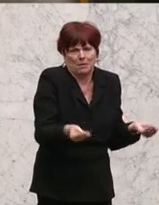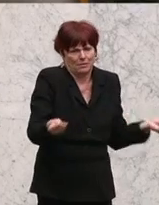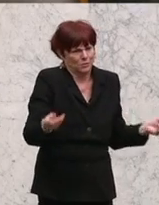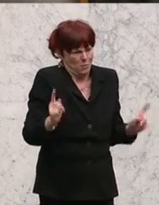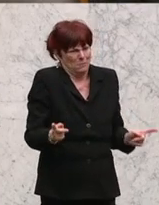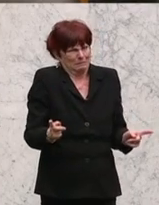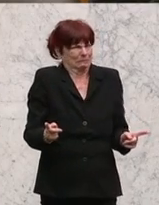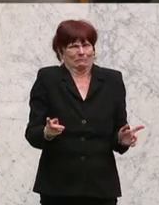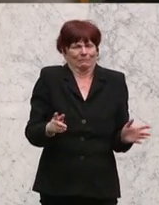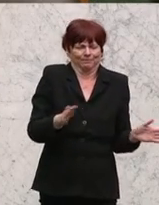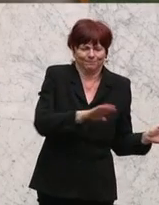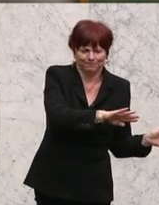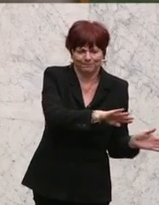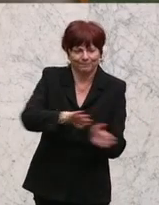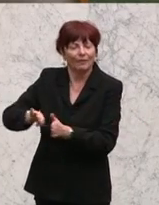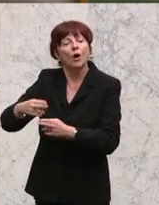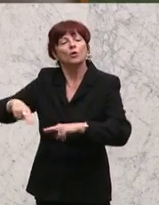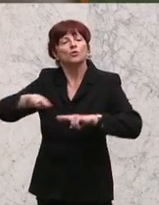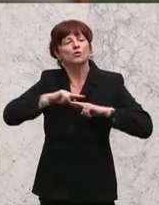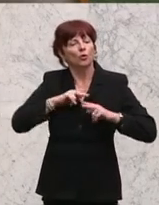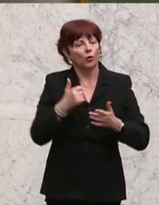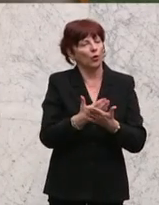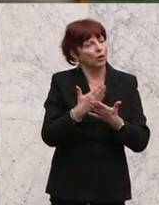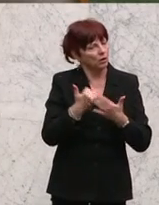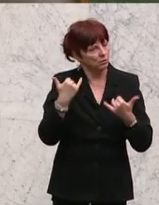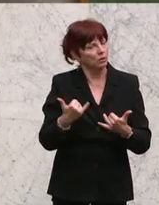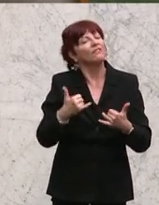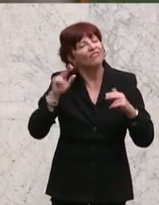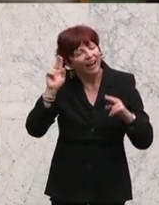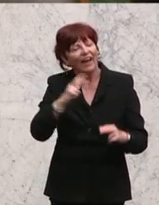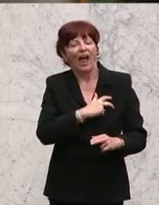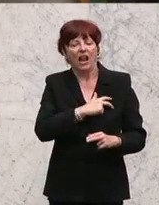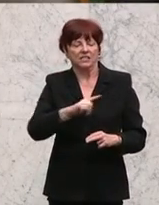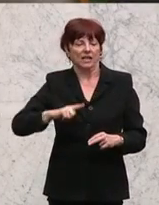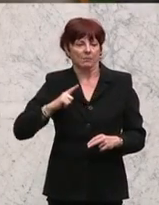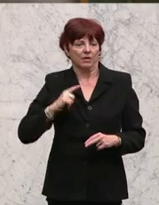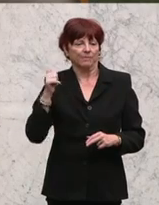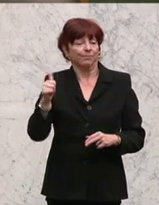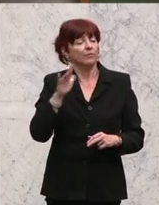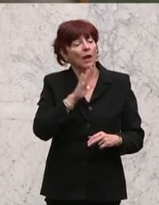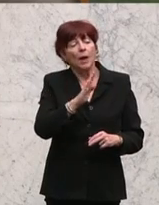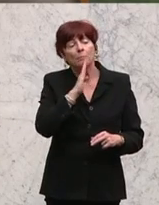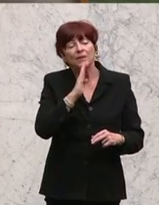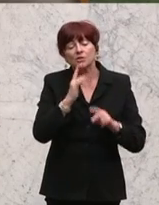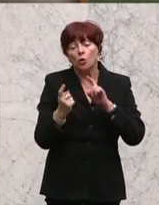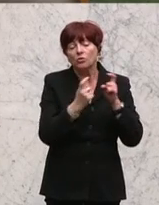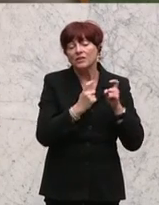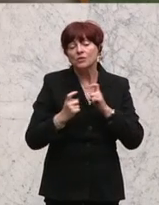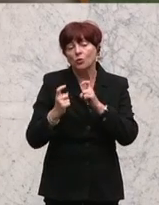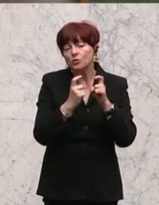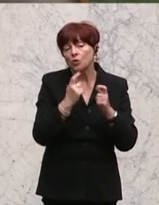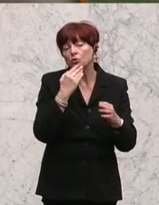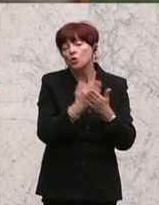Die Pensionsdebatte begleitet Sie in Ihrem Amt, seit Sie es innehaben, und die Ersatzraten der Pensionisten geben